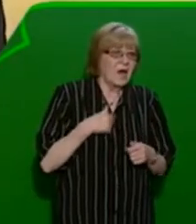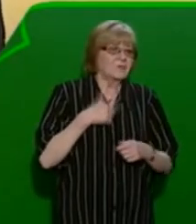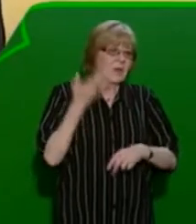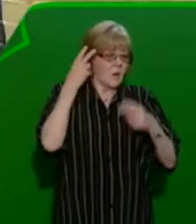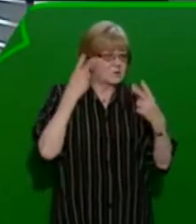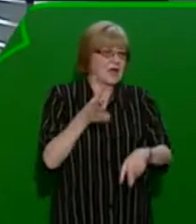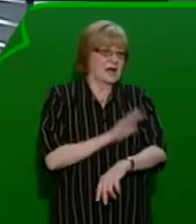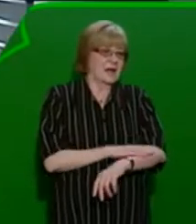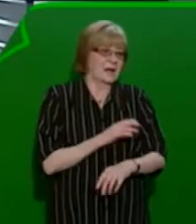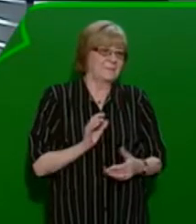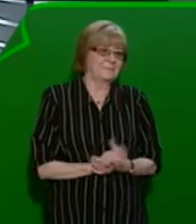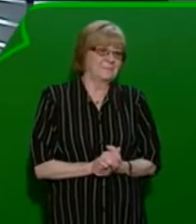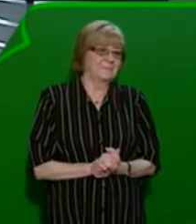rada.